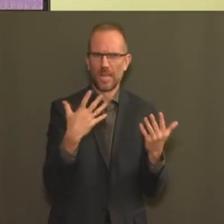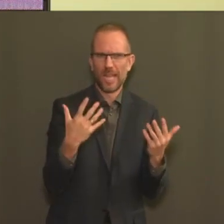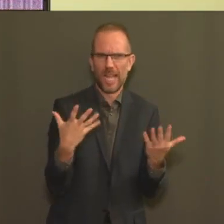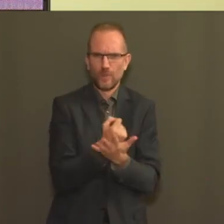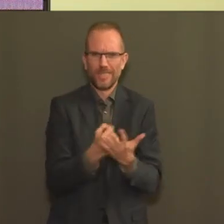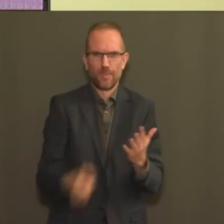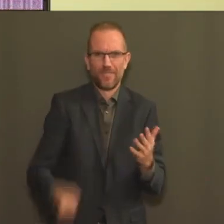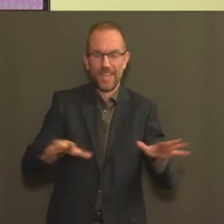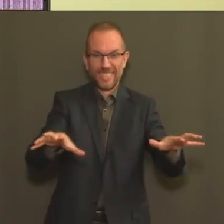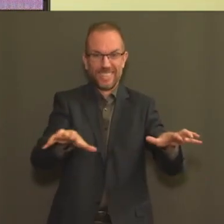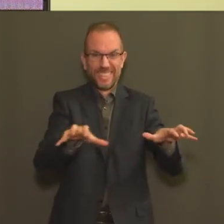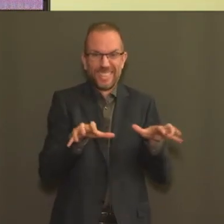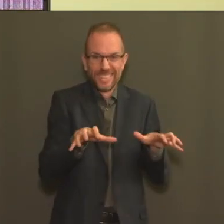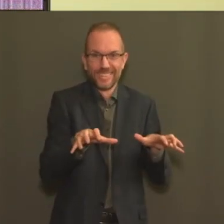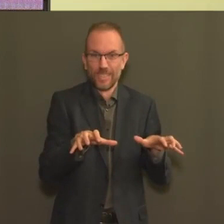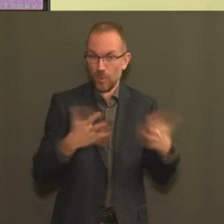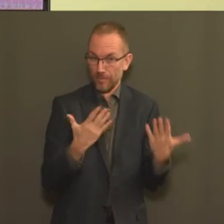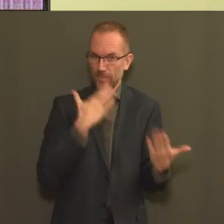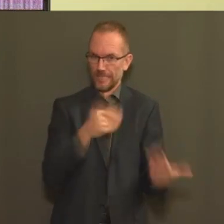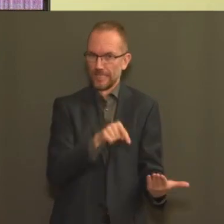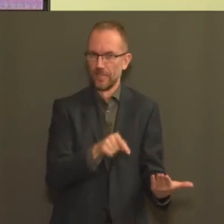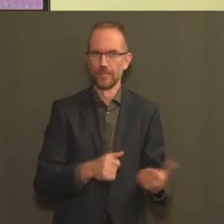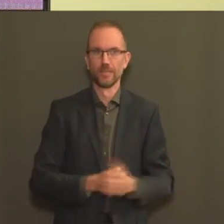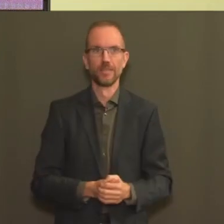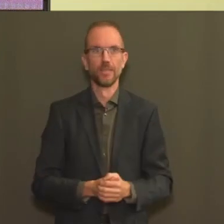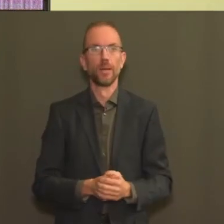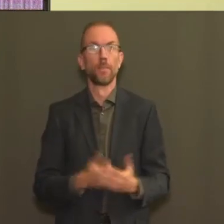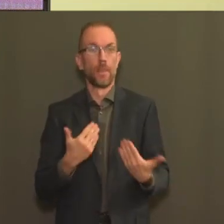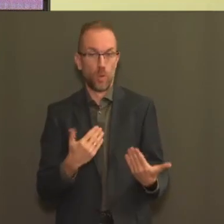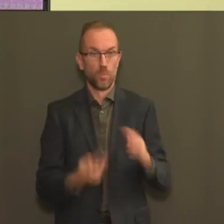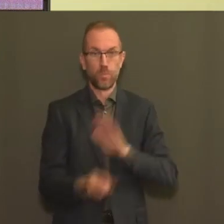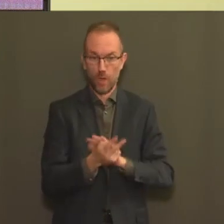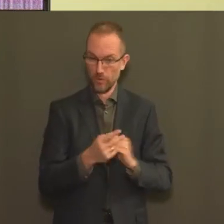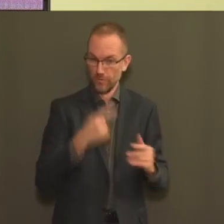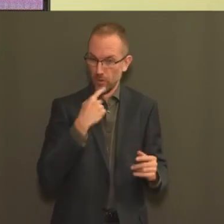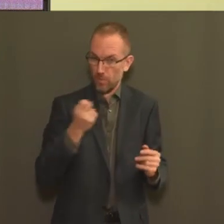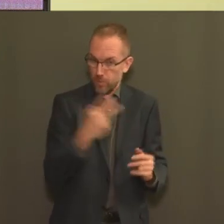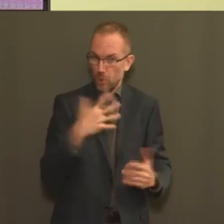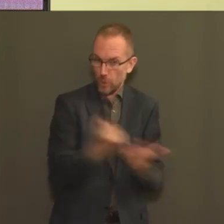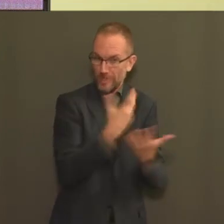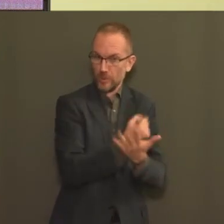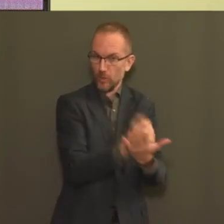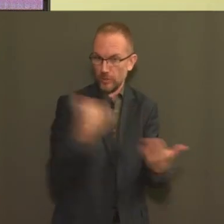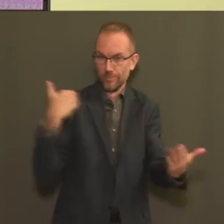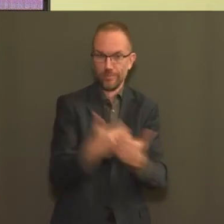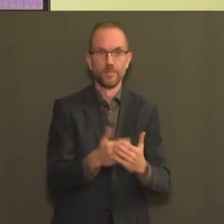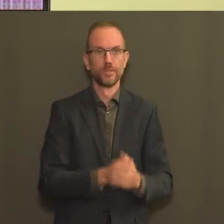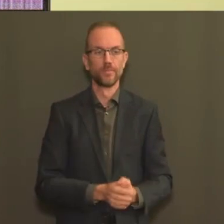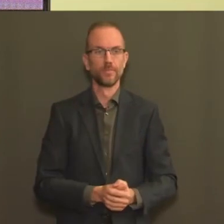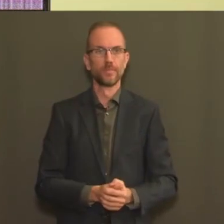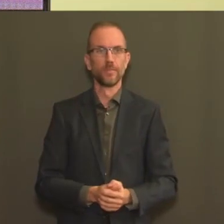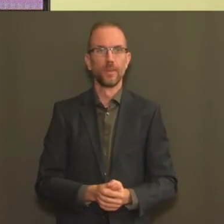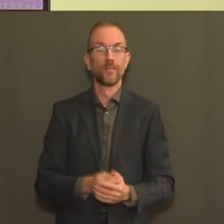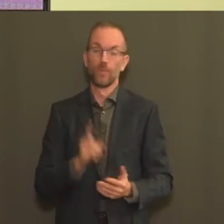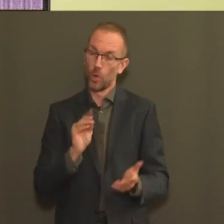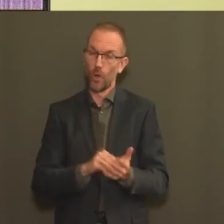rémanence dans cet effet pendant les mois qui sont découlés, en décembre et en début janvier. C'est la persévérance et, si